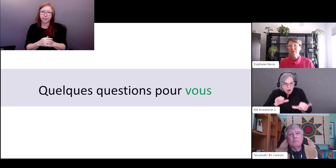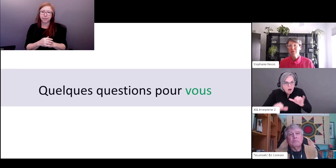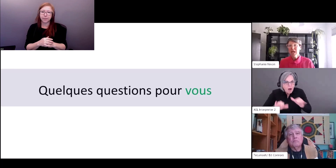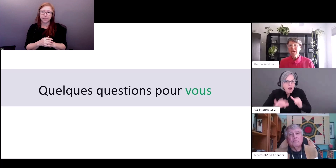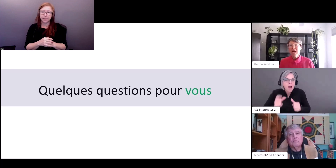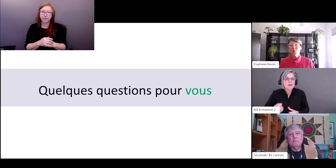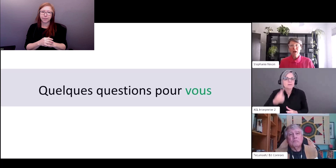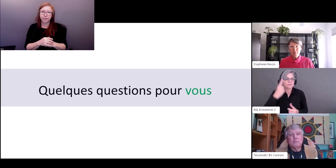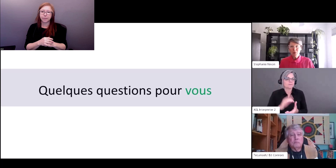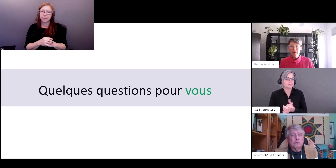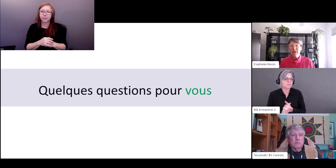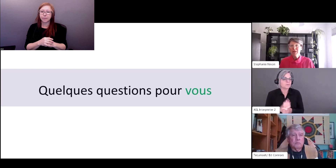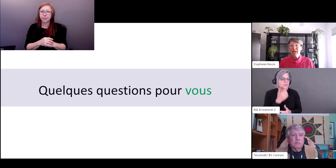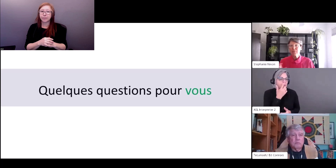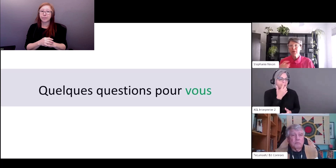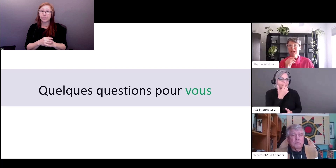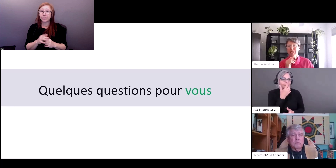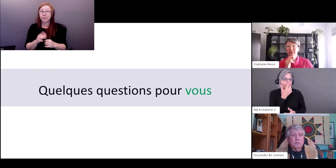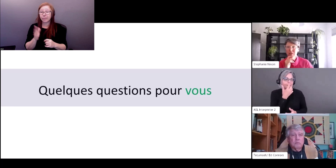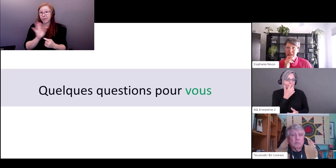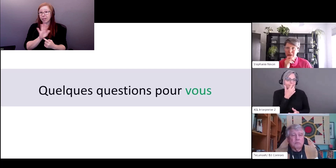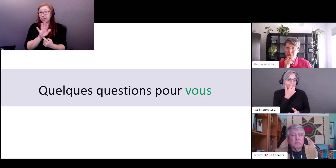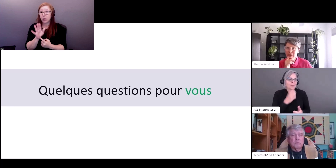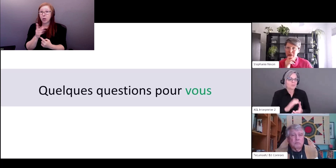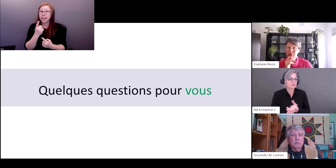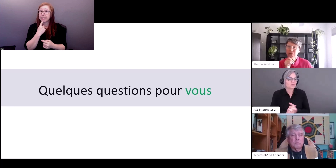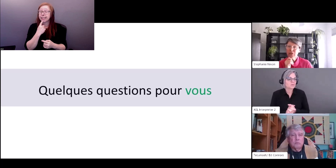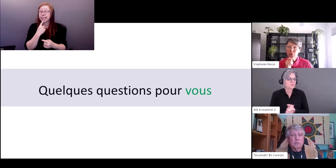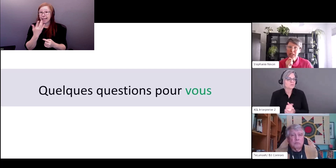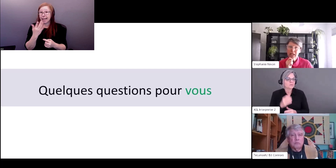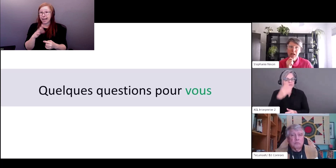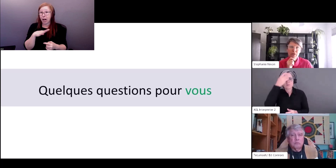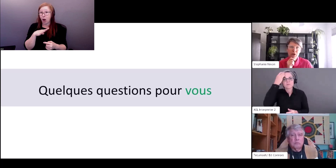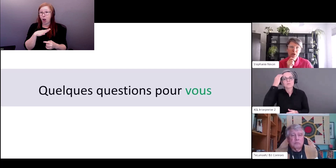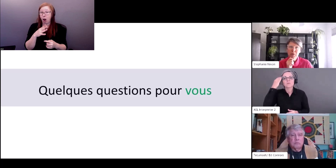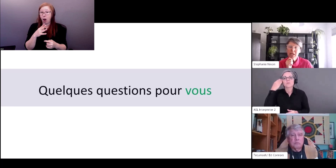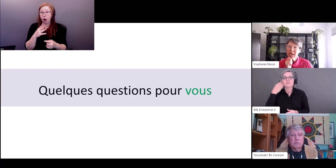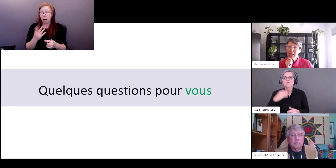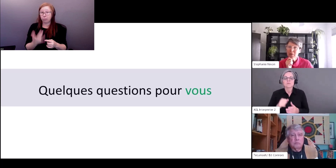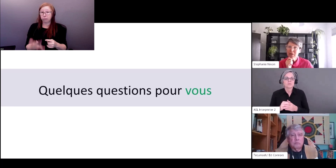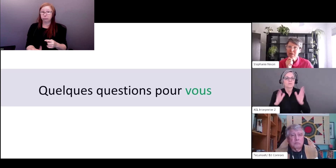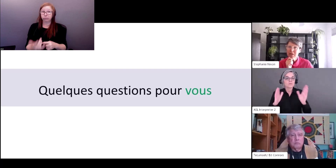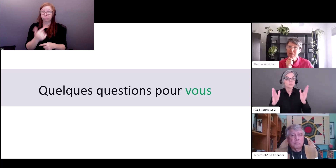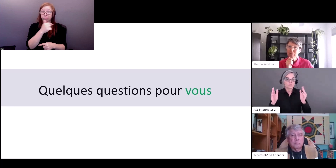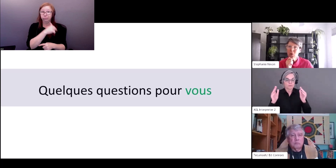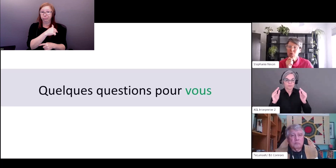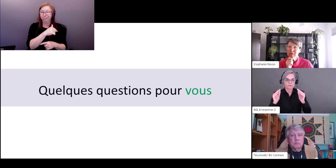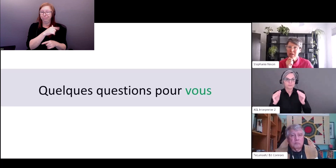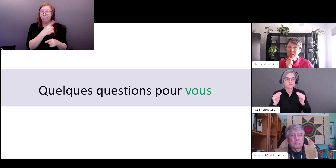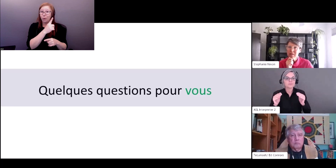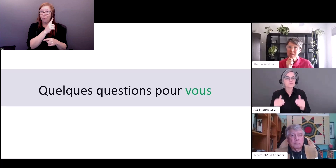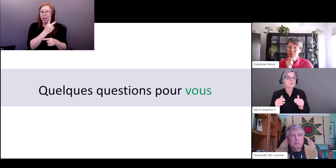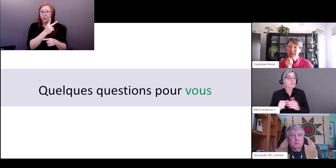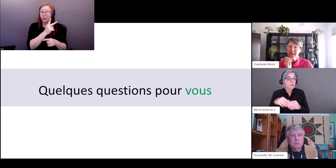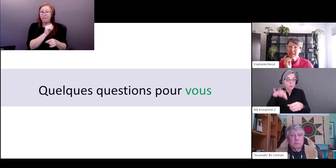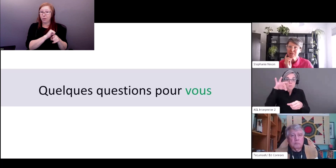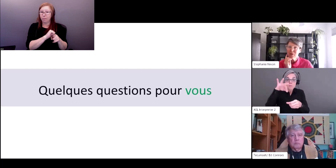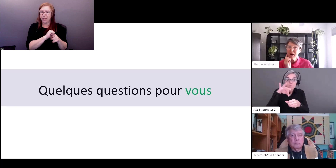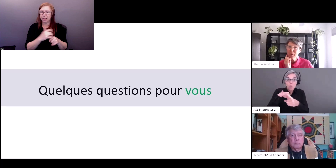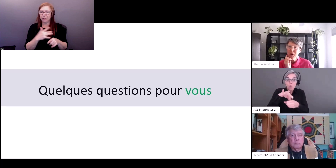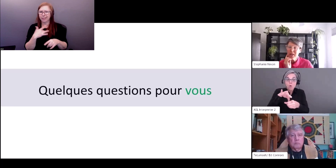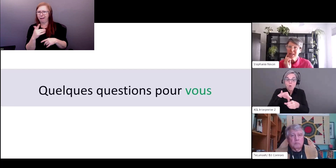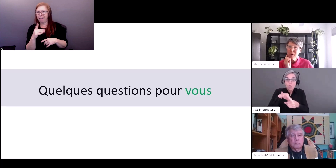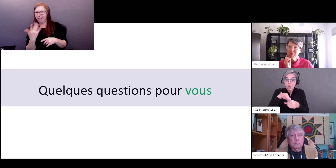et ceci est bien logique donc passons au sondage suivant Randy est-ce que les personnes